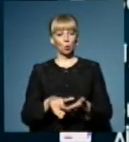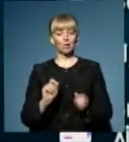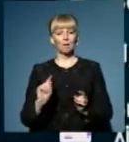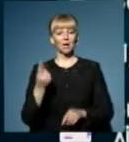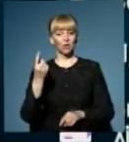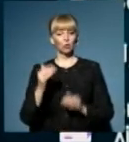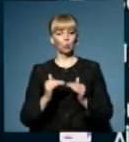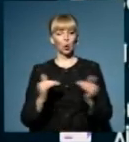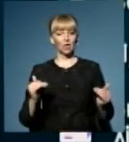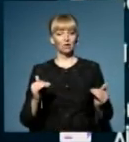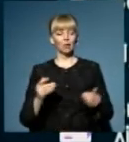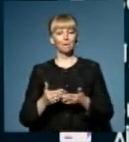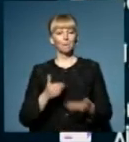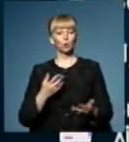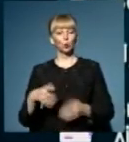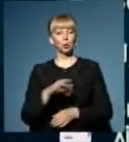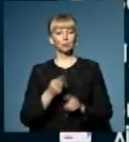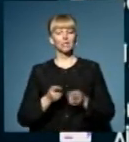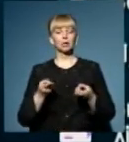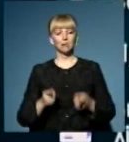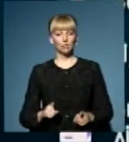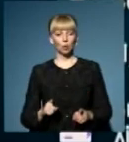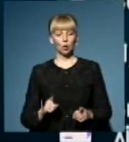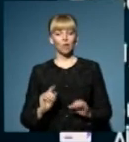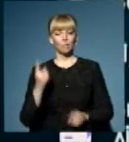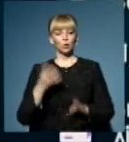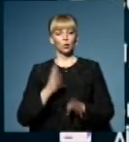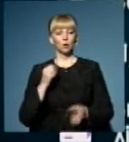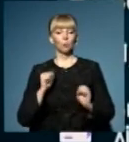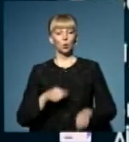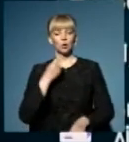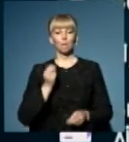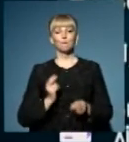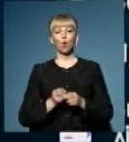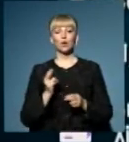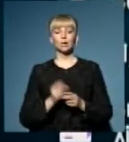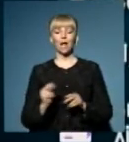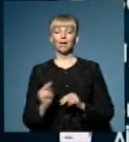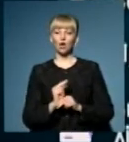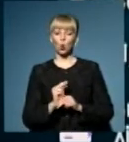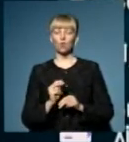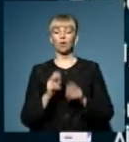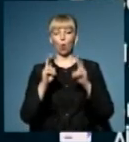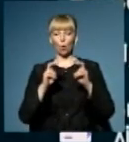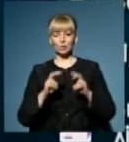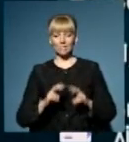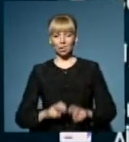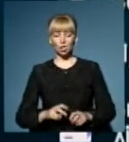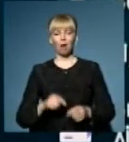первинному рівні. Тобто, передусім, це дійсно, в першу чергу, би сказав, що це профілактика. Потім лікування та обстеження.